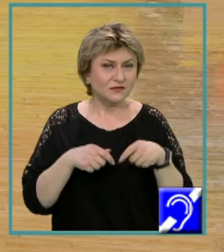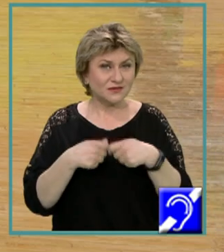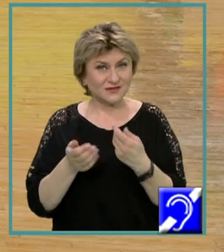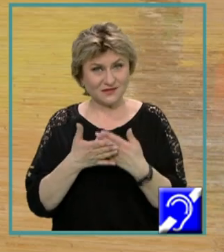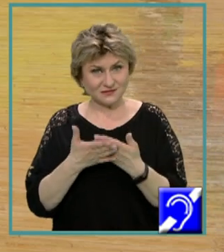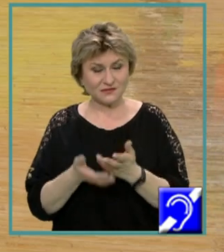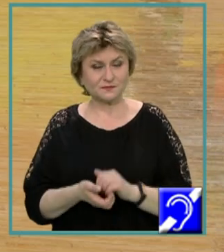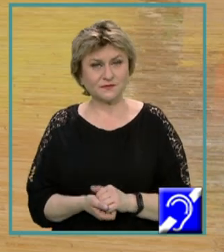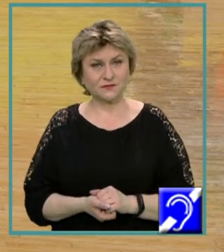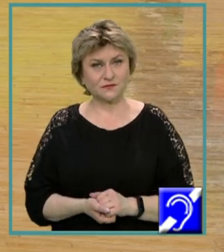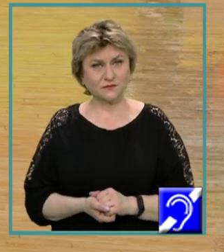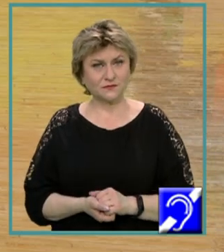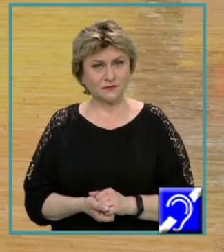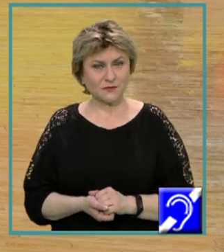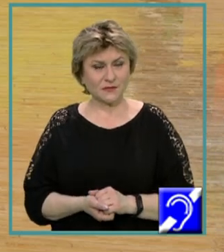blocuri.